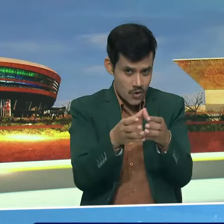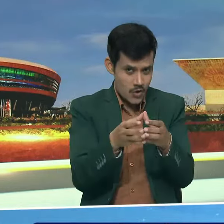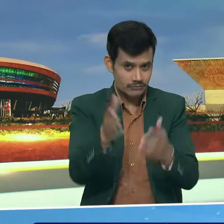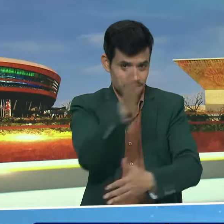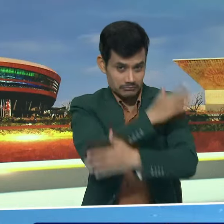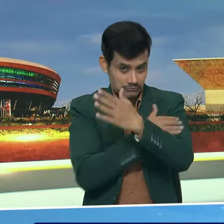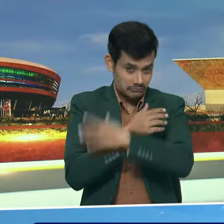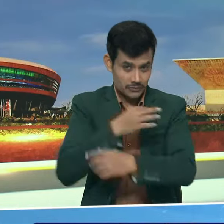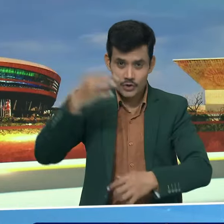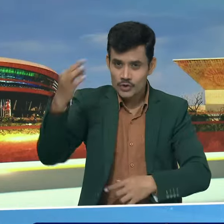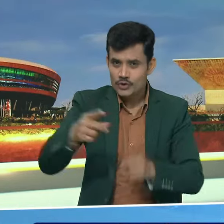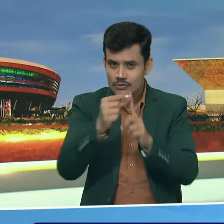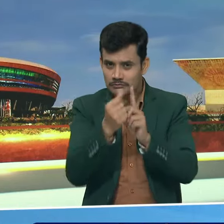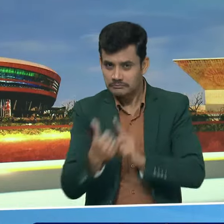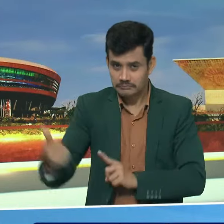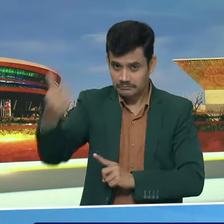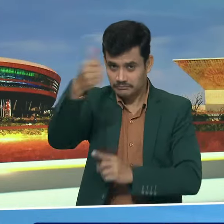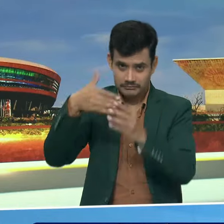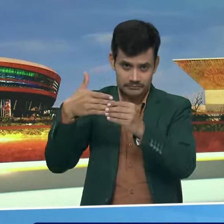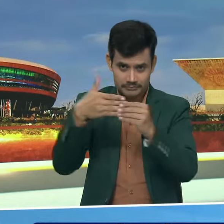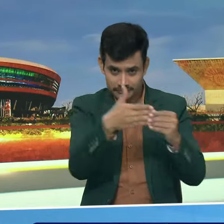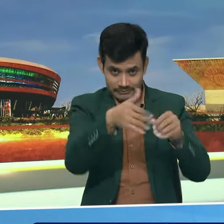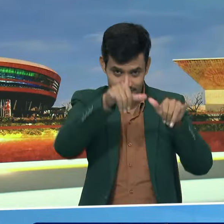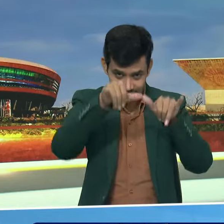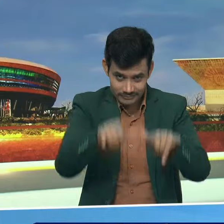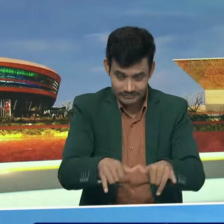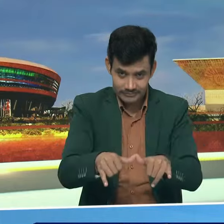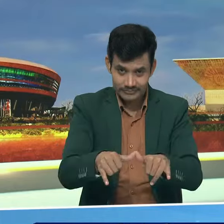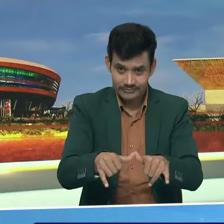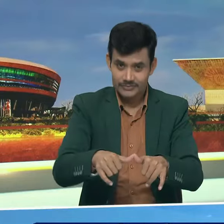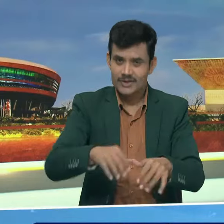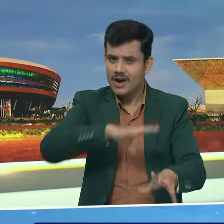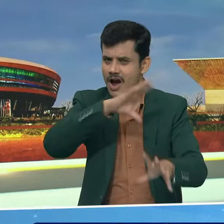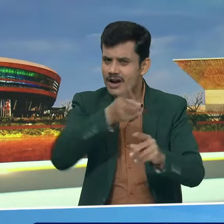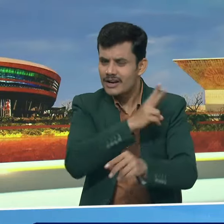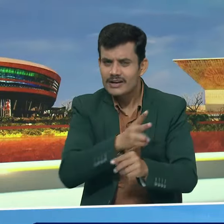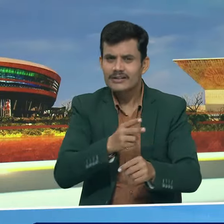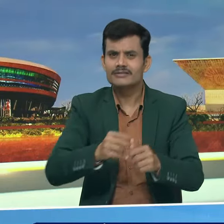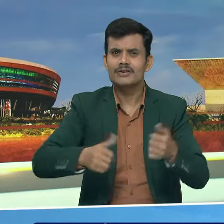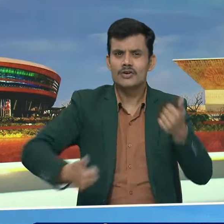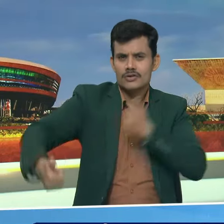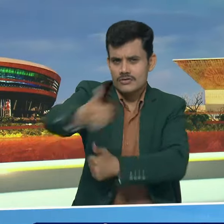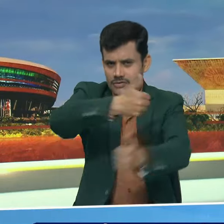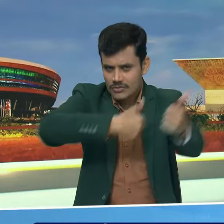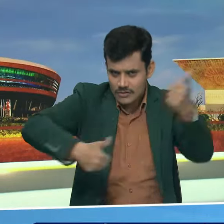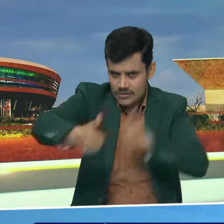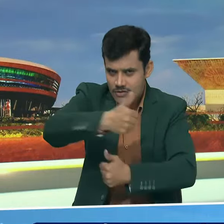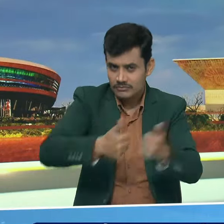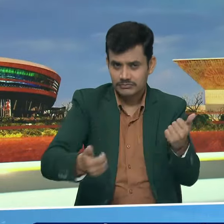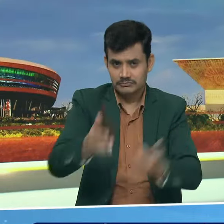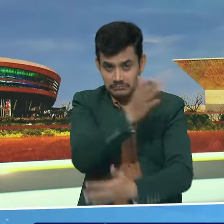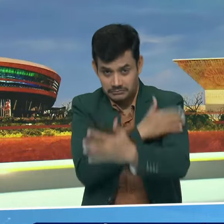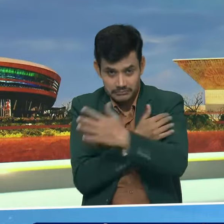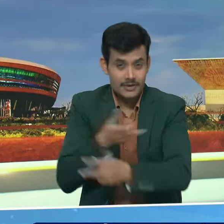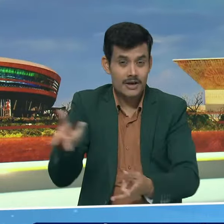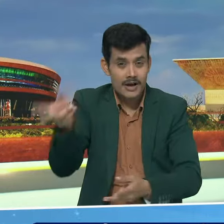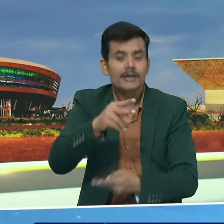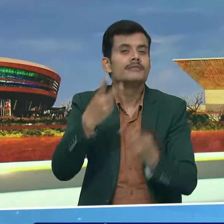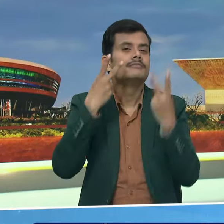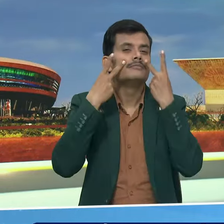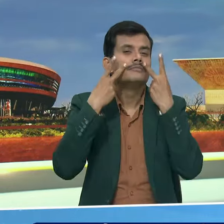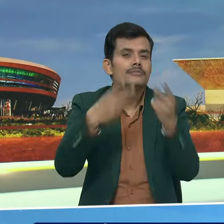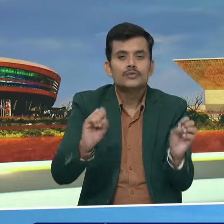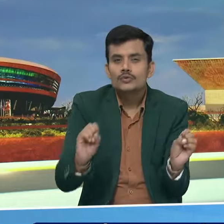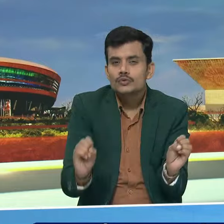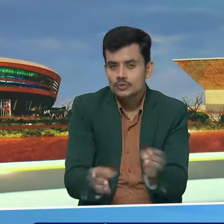आध्यक्ष मिलने के बाद जमीनी स्तर कुष्टी से जोड़ी विभिन प्रत्योगिताएं आब एक बार फिर से देखने को मिलेंगी